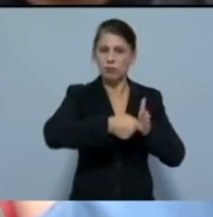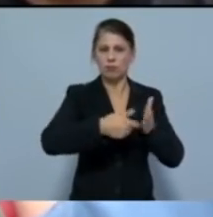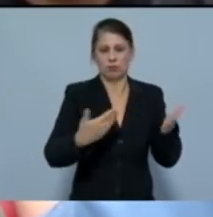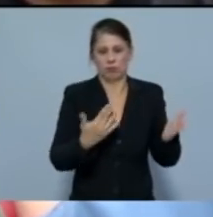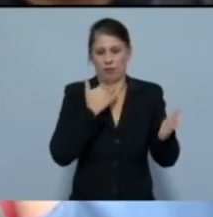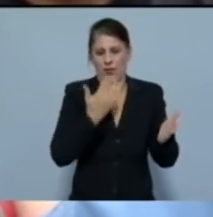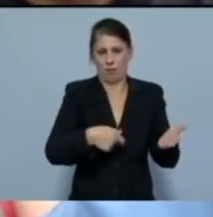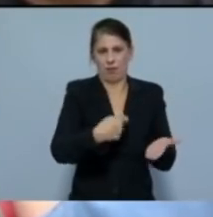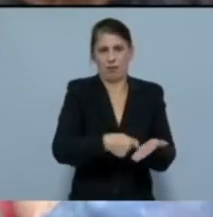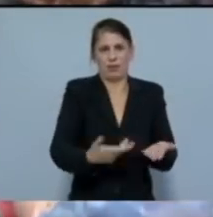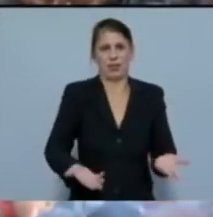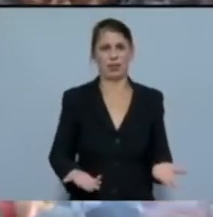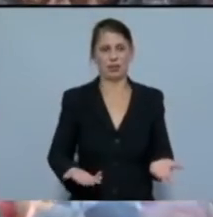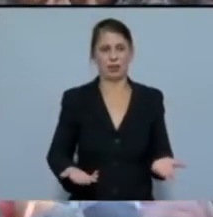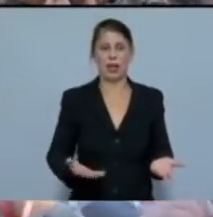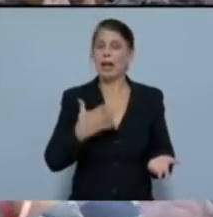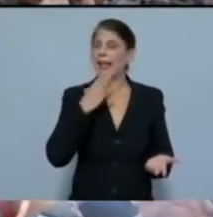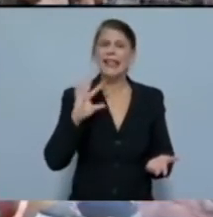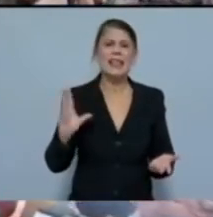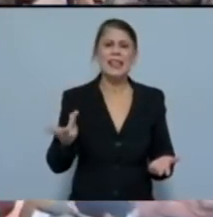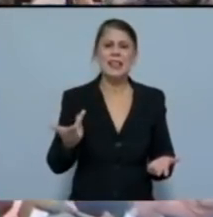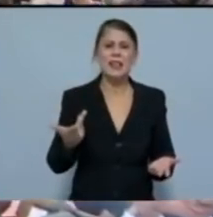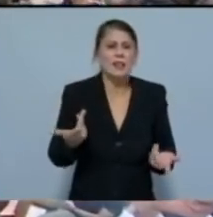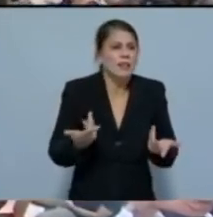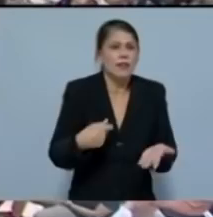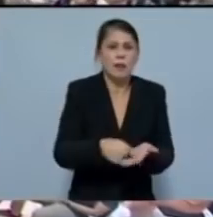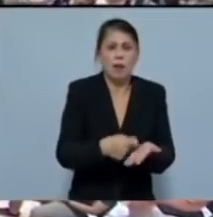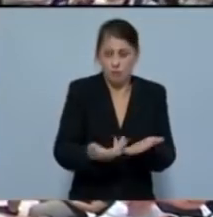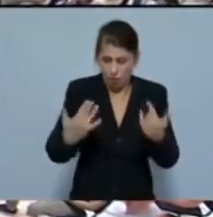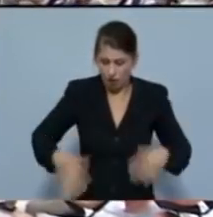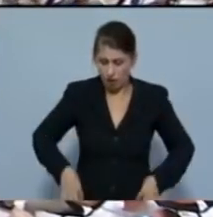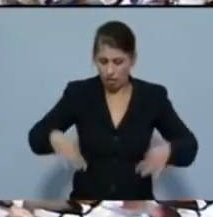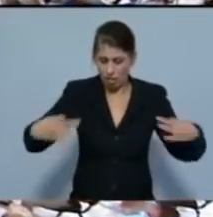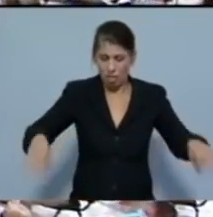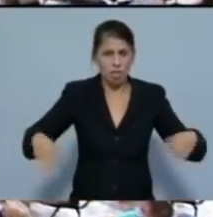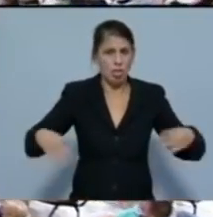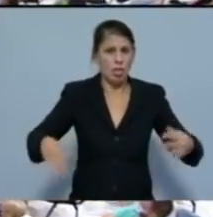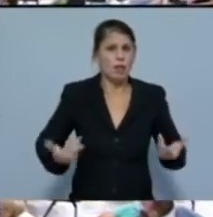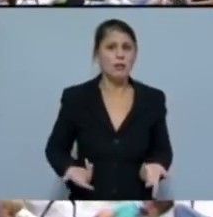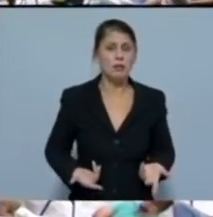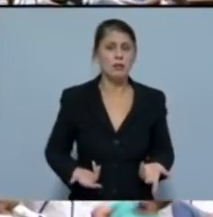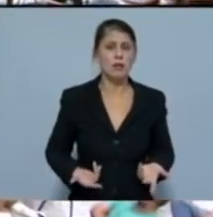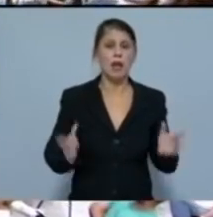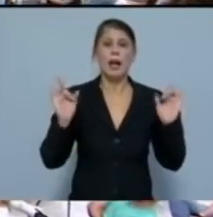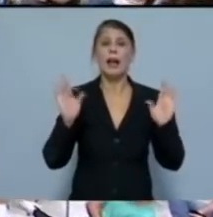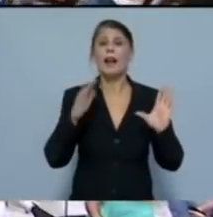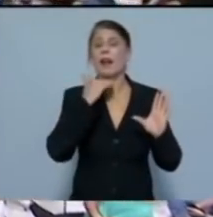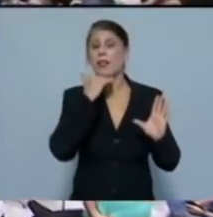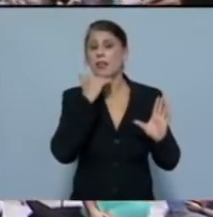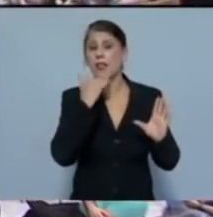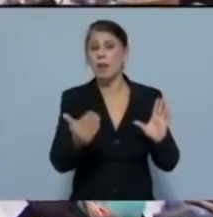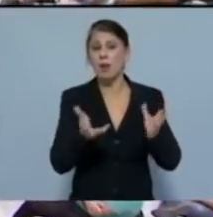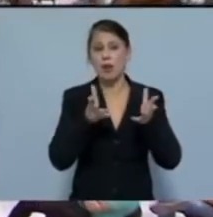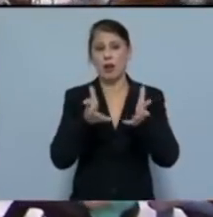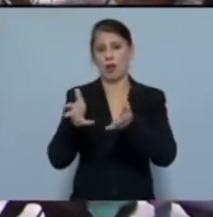μπορούν να πληρώσουν. Γιατί ούκαν λάβεις παρά του μιέχοντος. Κανέναν δεν μπορούν να